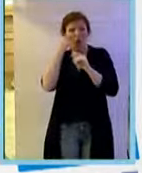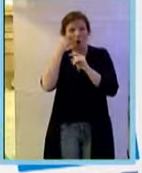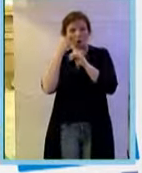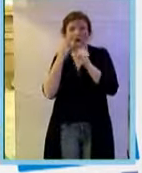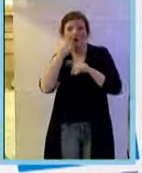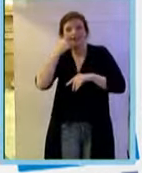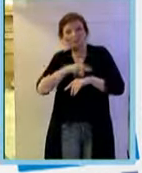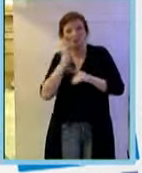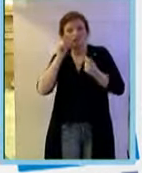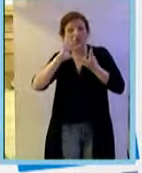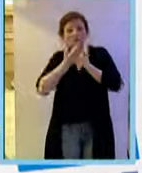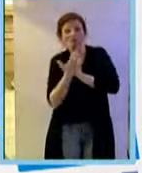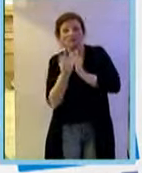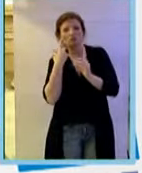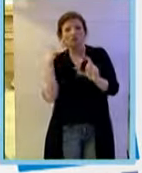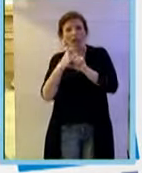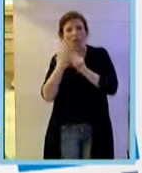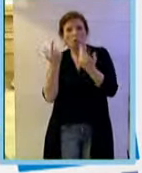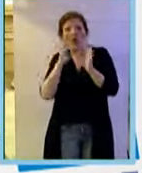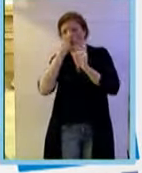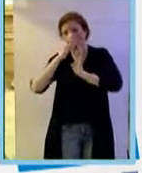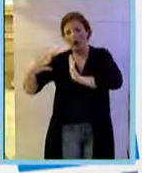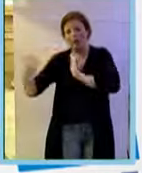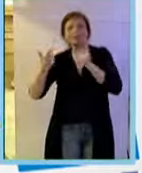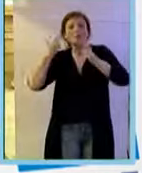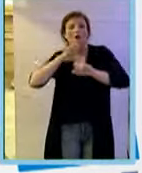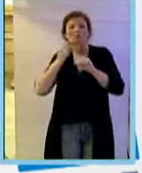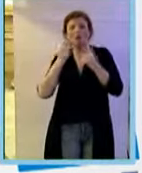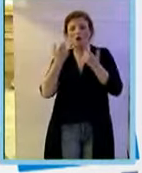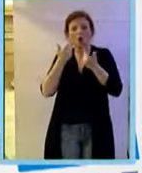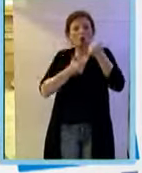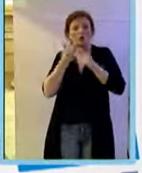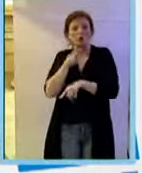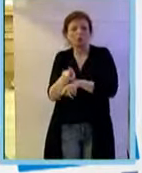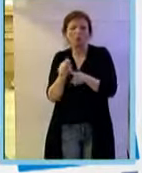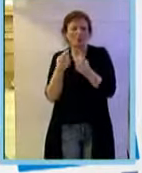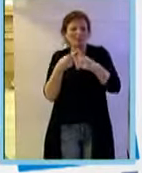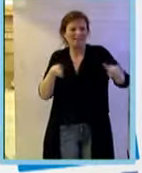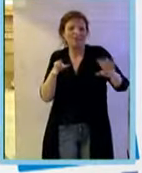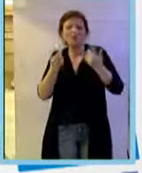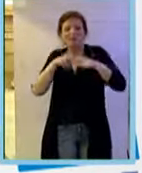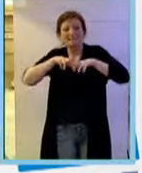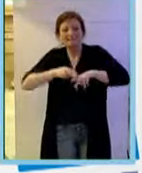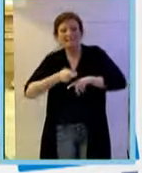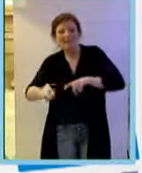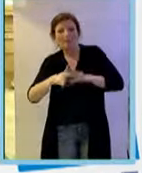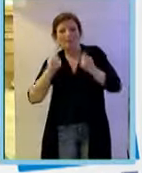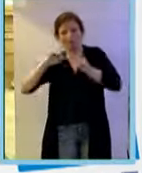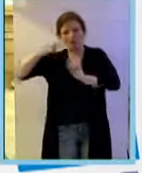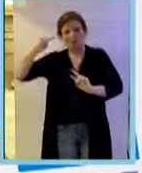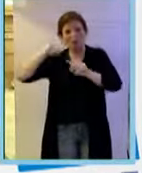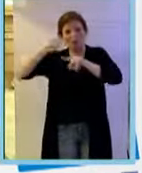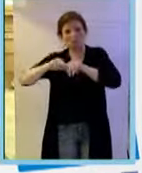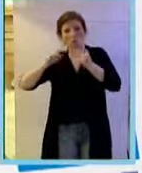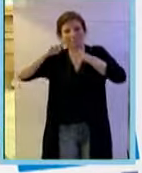regenerazione della macula e altre perché diversamente dal tumore che ha questa instabilità genomica è in grado di